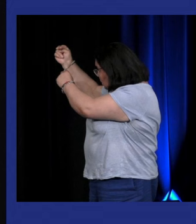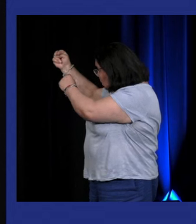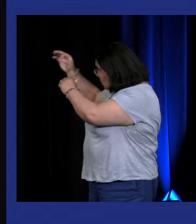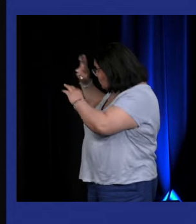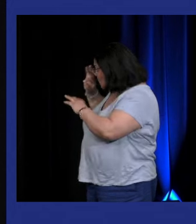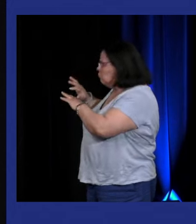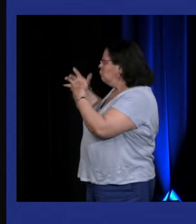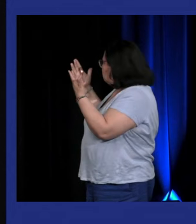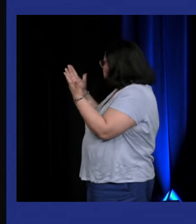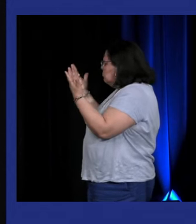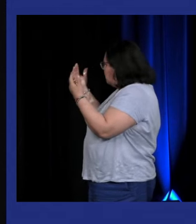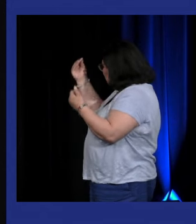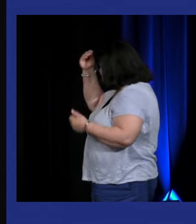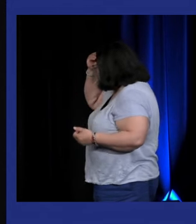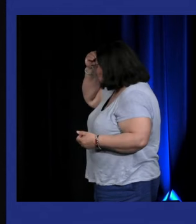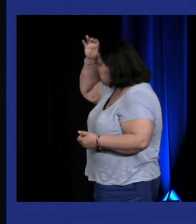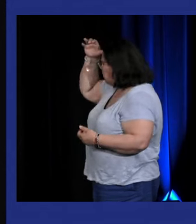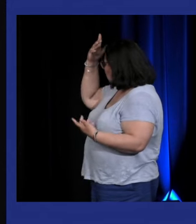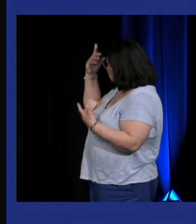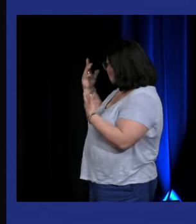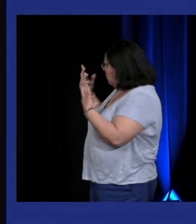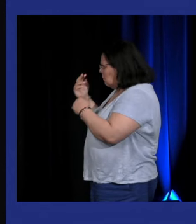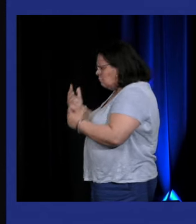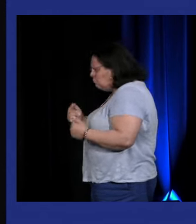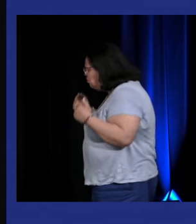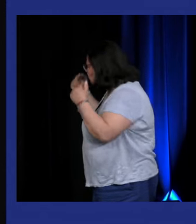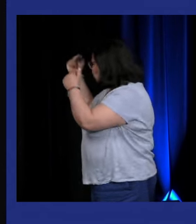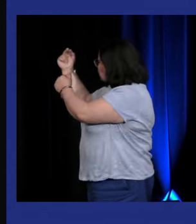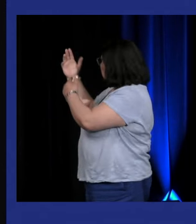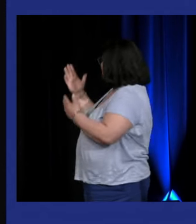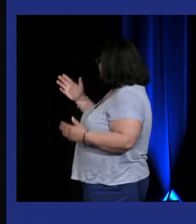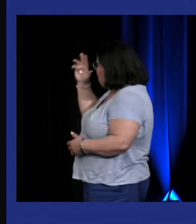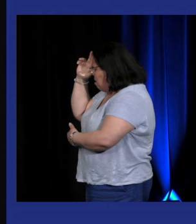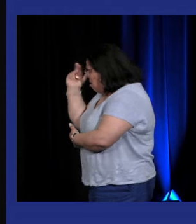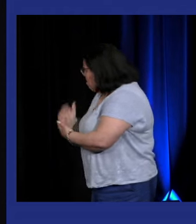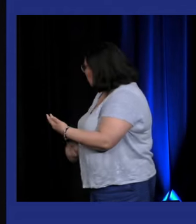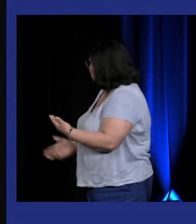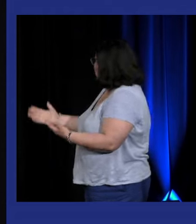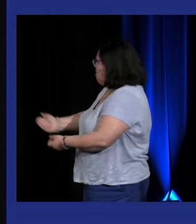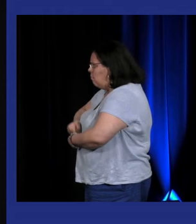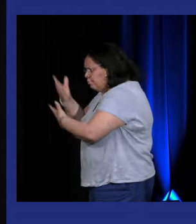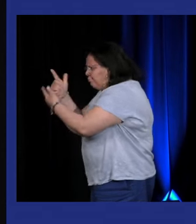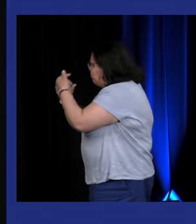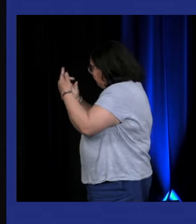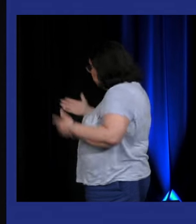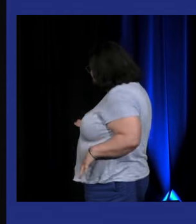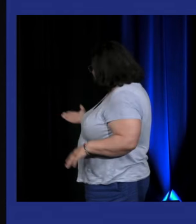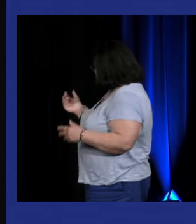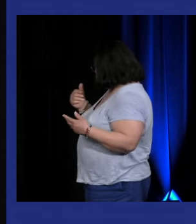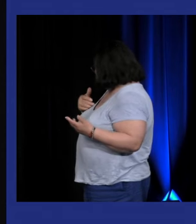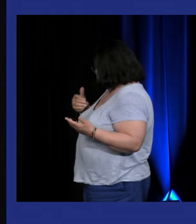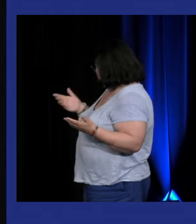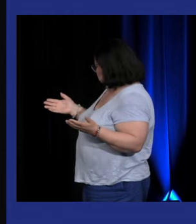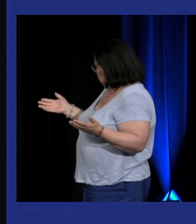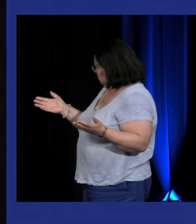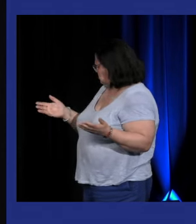il semblerait que dans ces pays ce soit beaucoup plus avancé développement éducation au niveau artistique au niveau